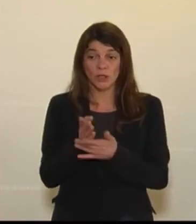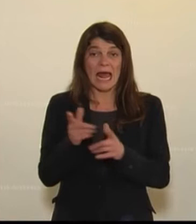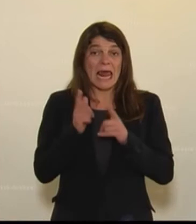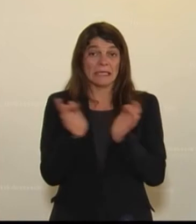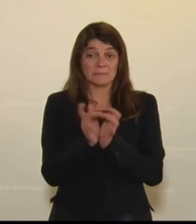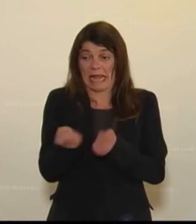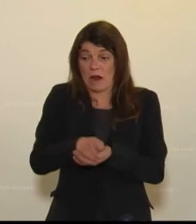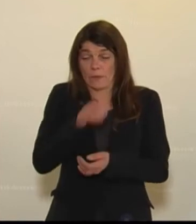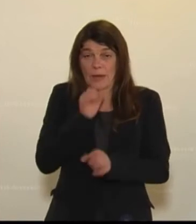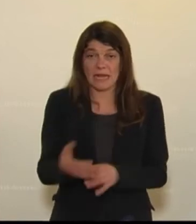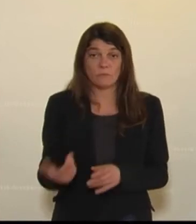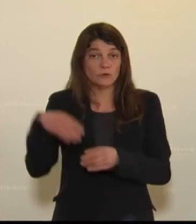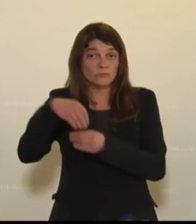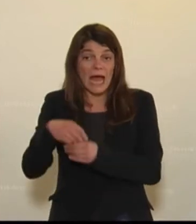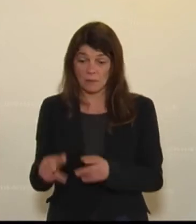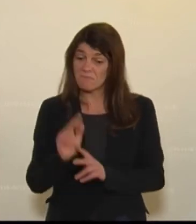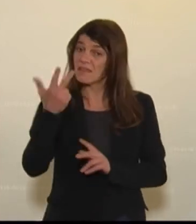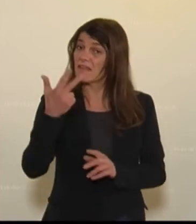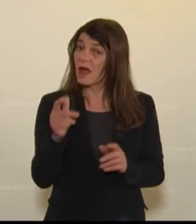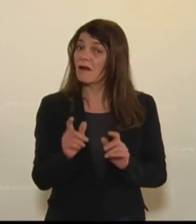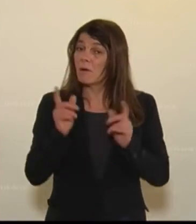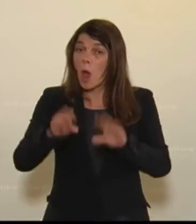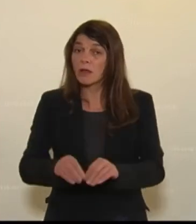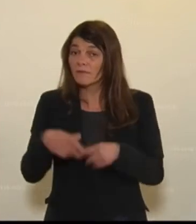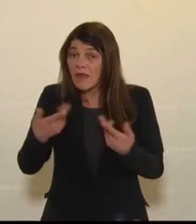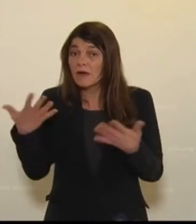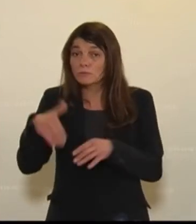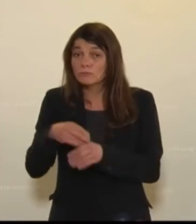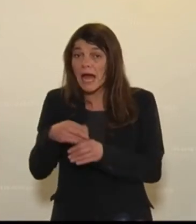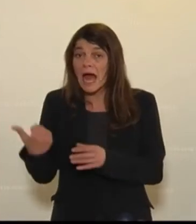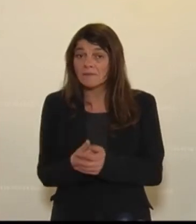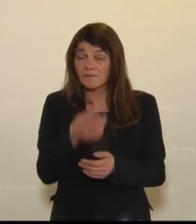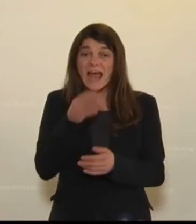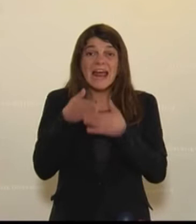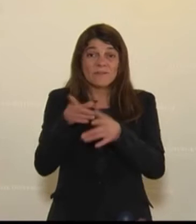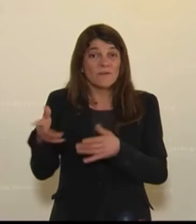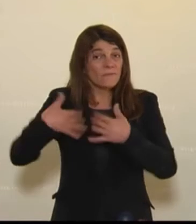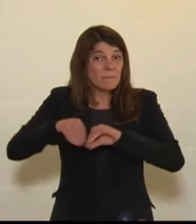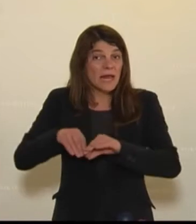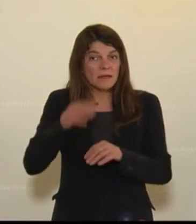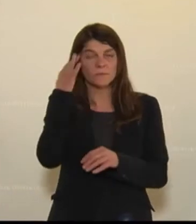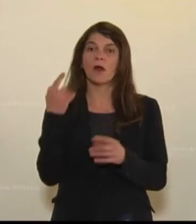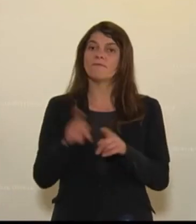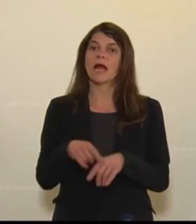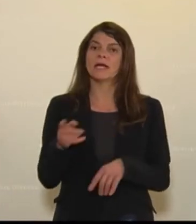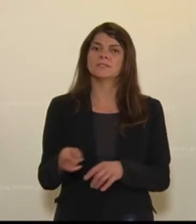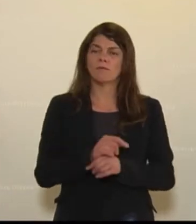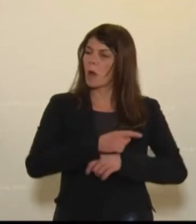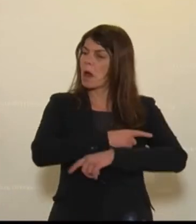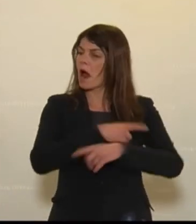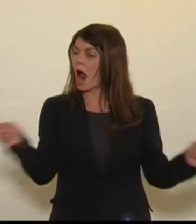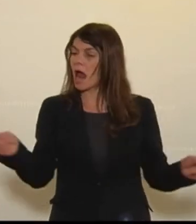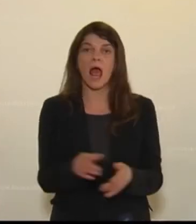zu sparen und die Frage ist, wo Sie dann im dritten Lockdown sparen müssen, hilft es diesen Familien, wenn sie pauschal über die gesamte